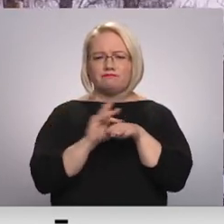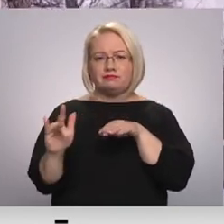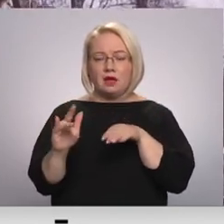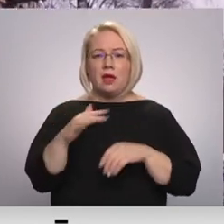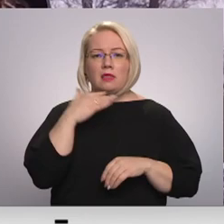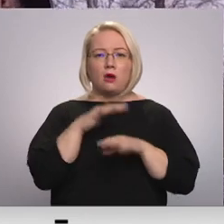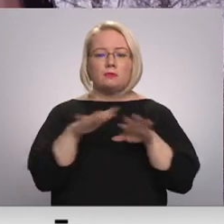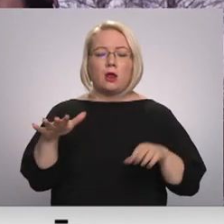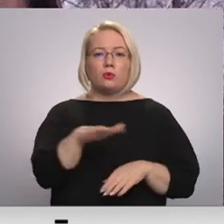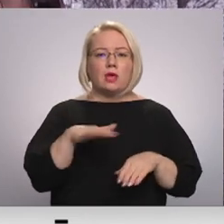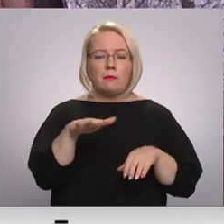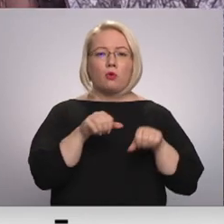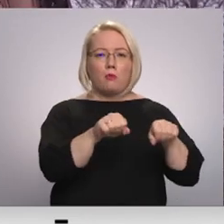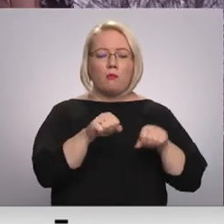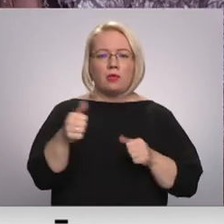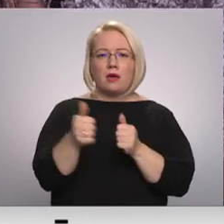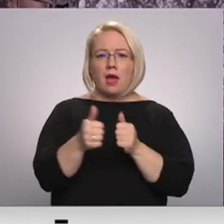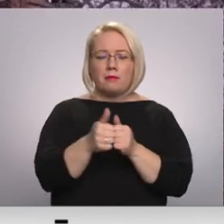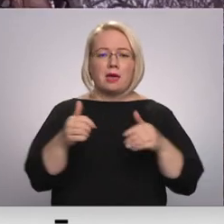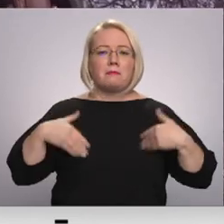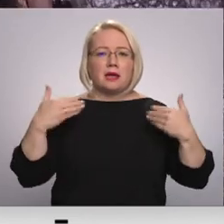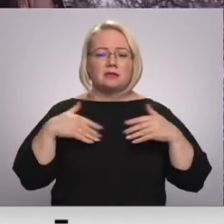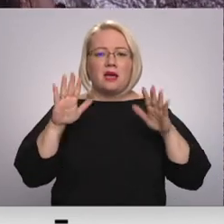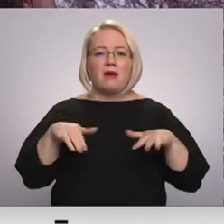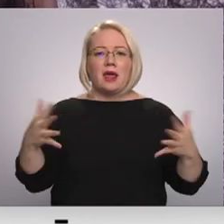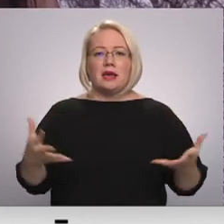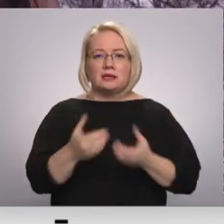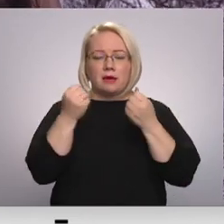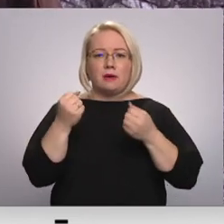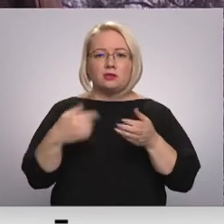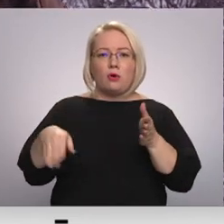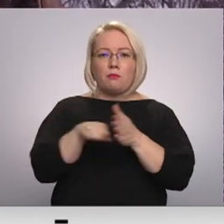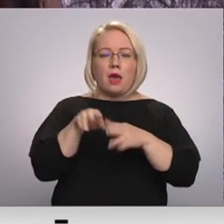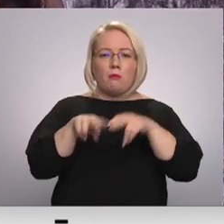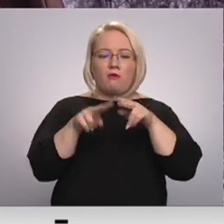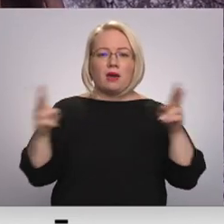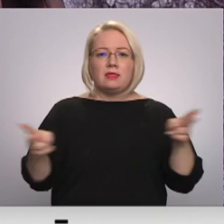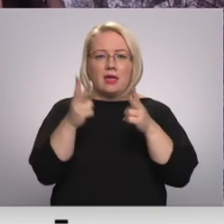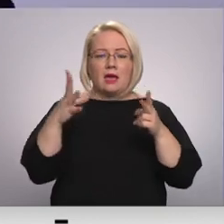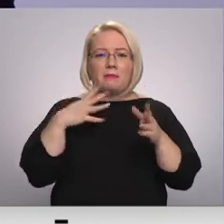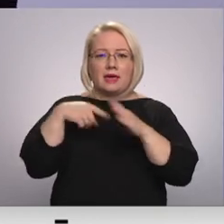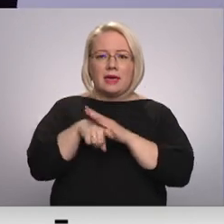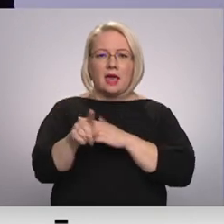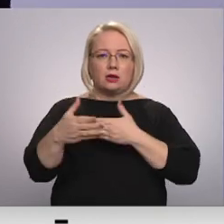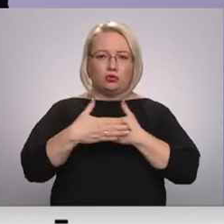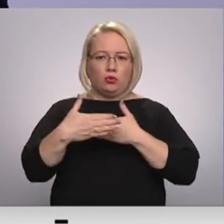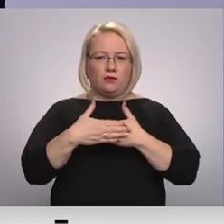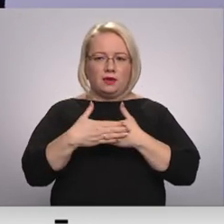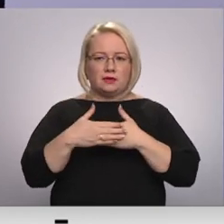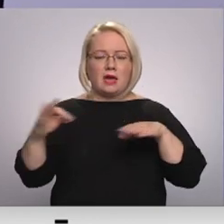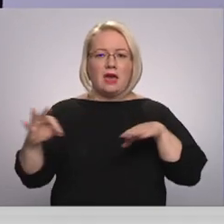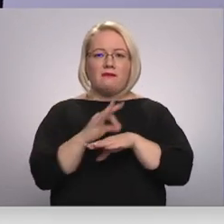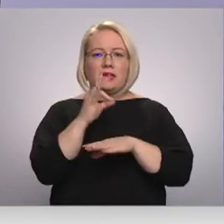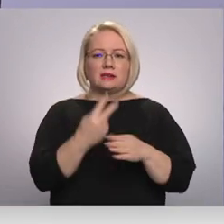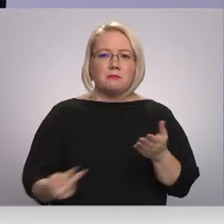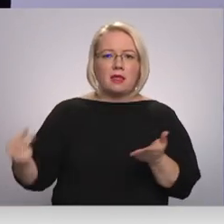ģimene, kuru pamodināja kaimiņiene, priecīga, ka varēja izglābties, jo piebūvēkas dega bija iejas durvis. Vīrs pielaca